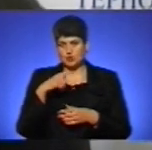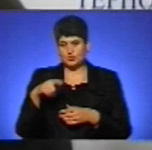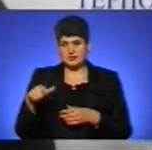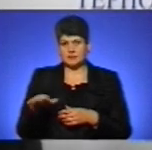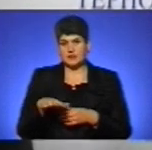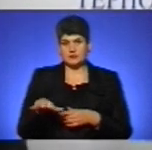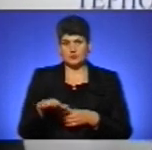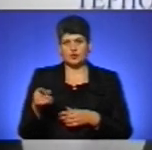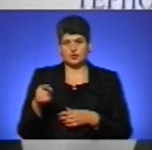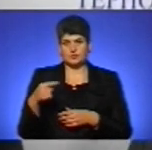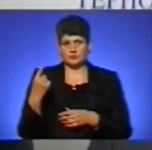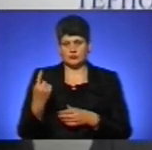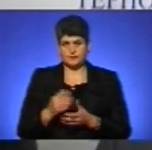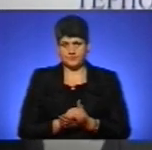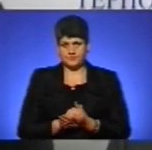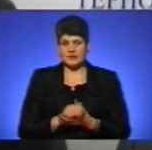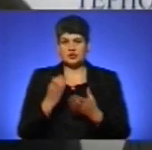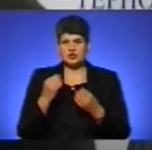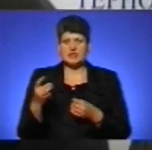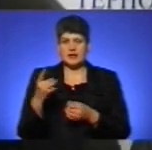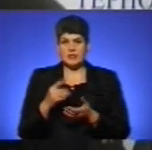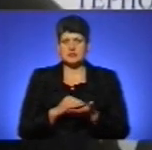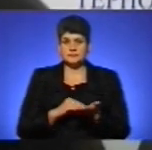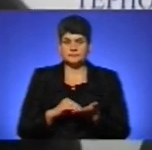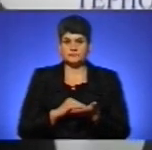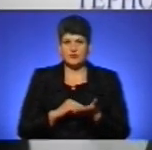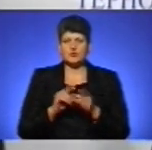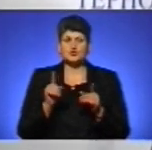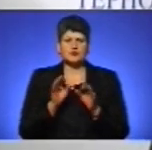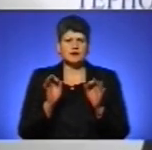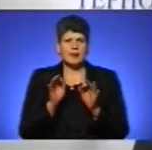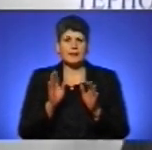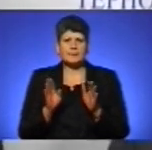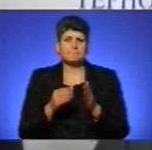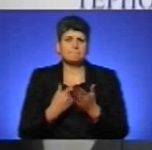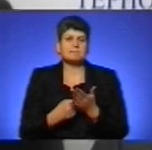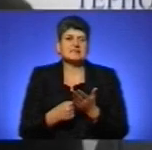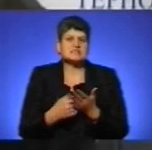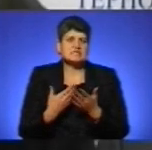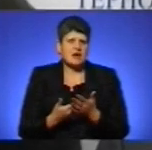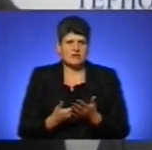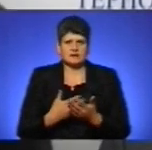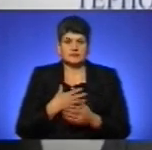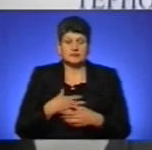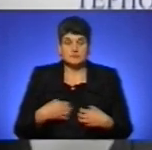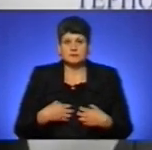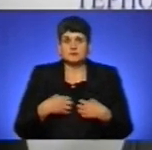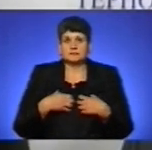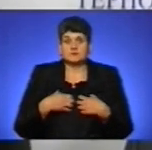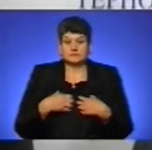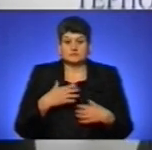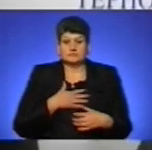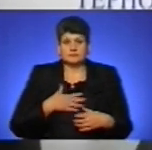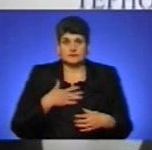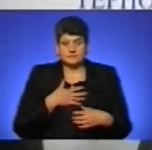території Тернопільської області. Ще раз наголошую, що жодних підстав для панічних настроїв, або для виникнення